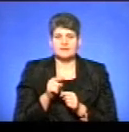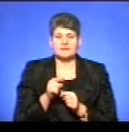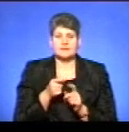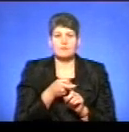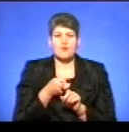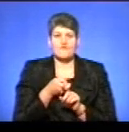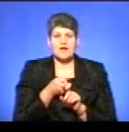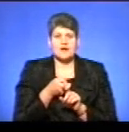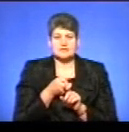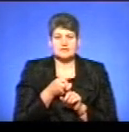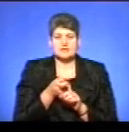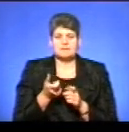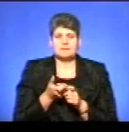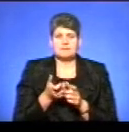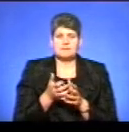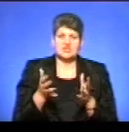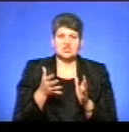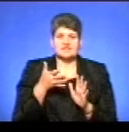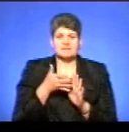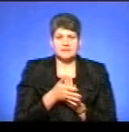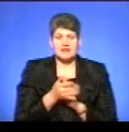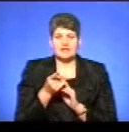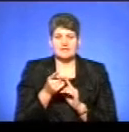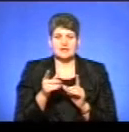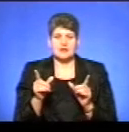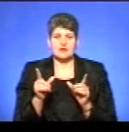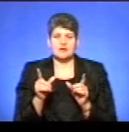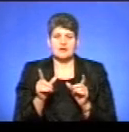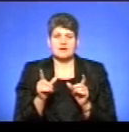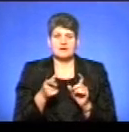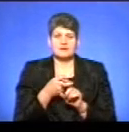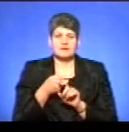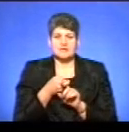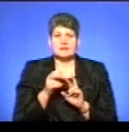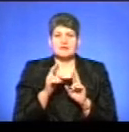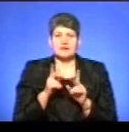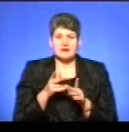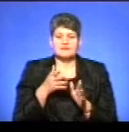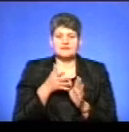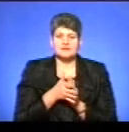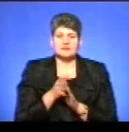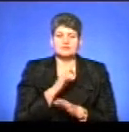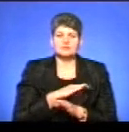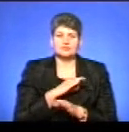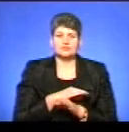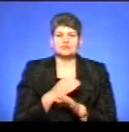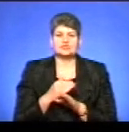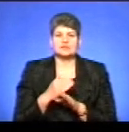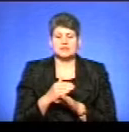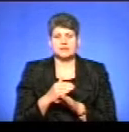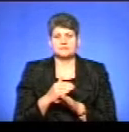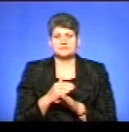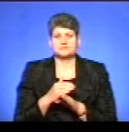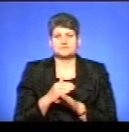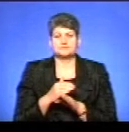пов'язаний більше із видатками, але він гармонує в тій частині, як видатки використовуються в частині